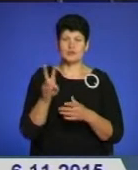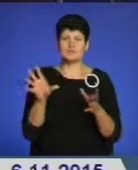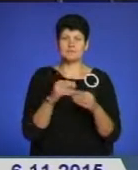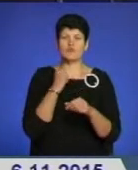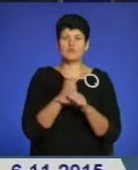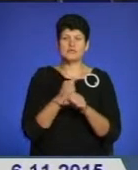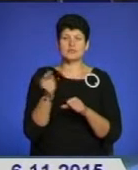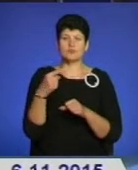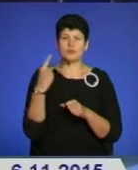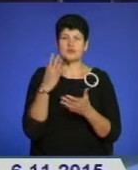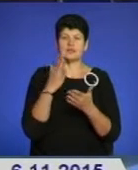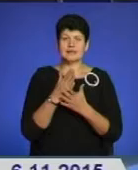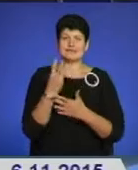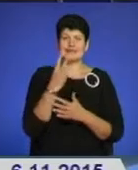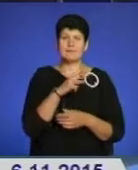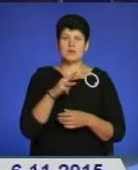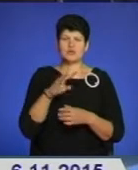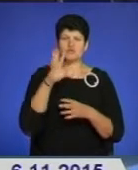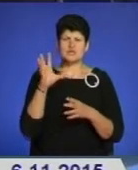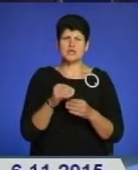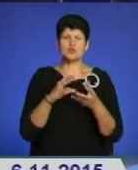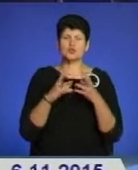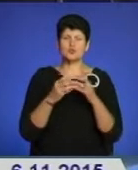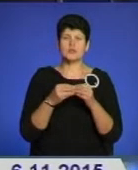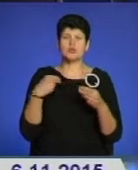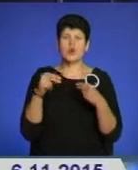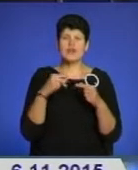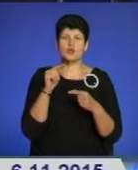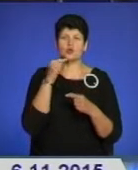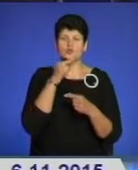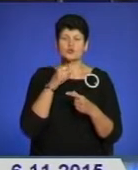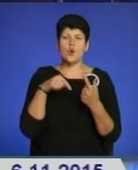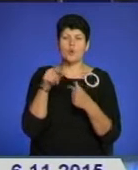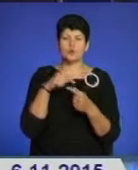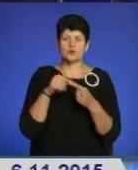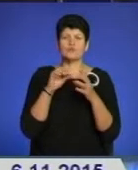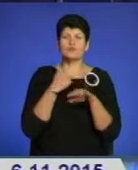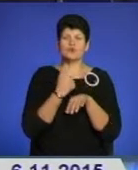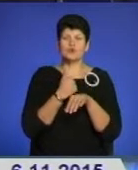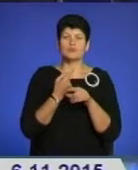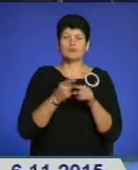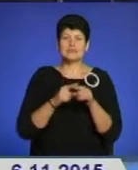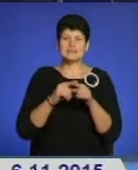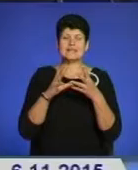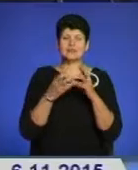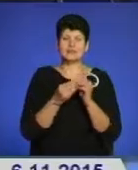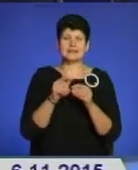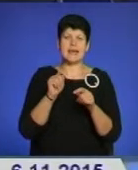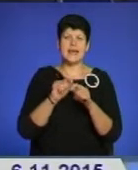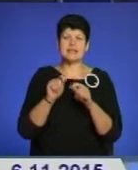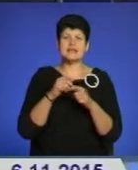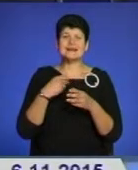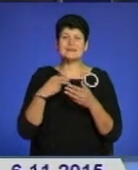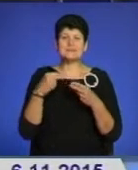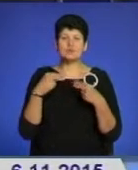Тернопільщини припадає лише 3 мільйони із усієї суми торгівельно-економічного обороту. В основному це результат експорту зернових культур. Економічні